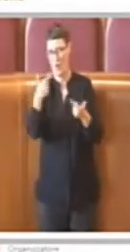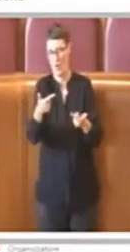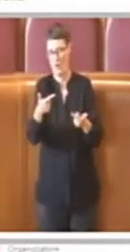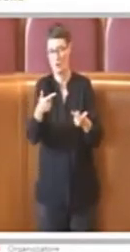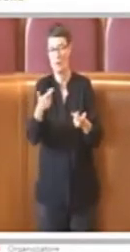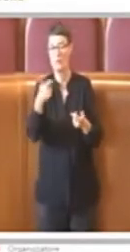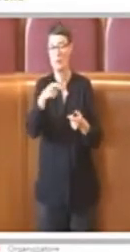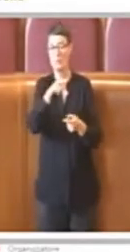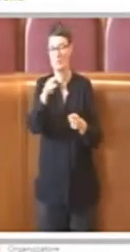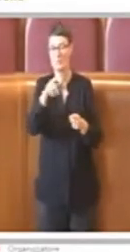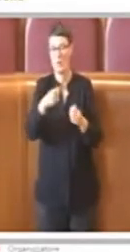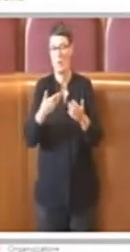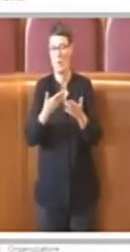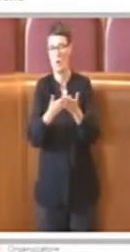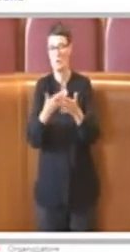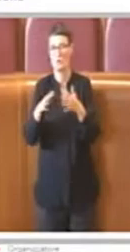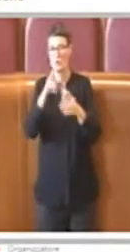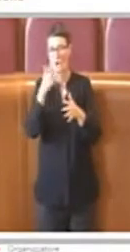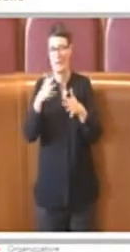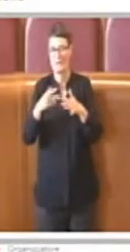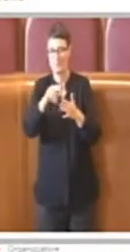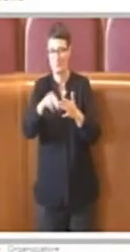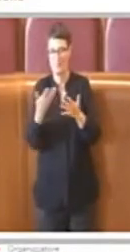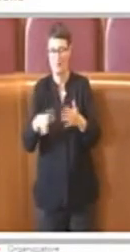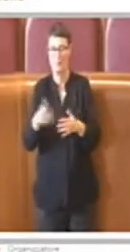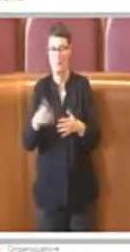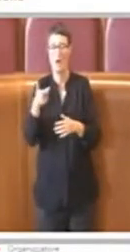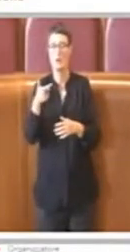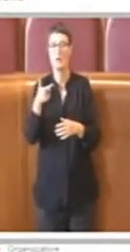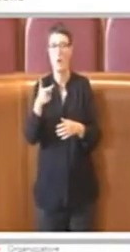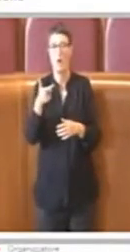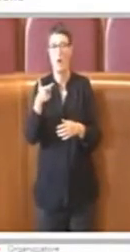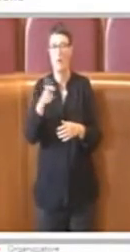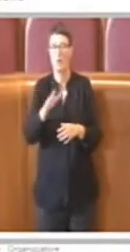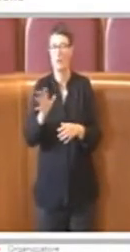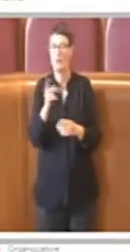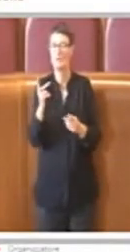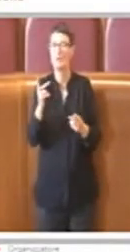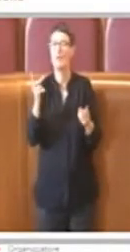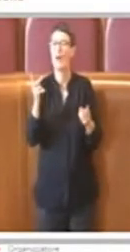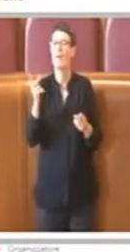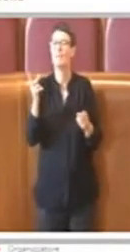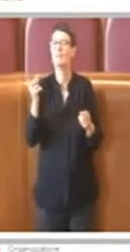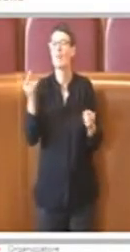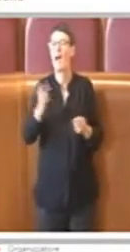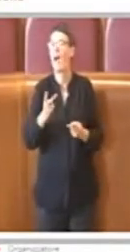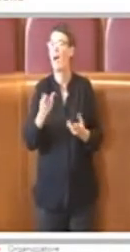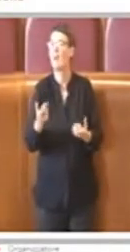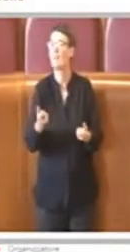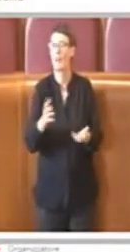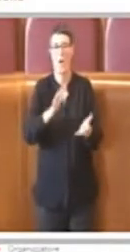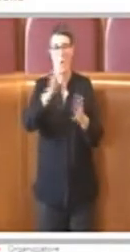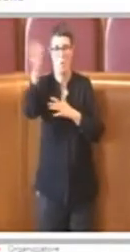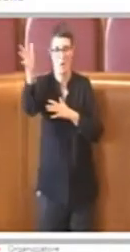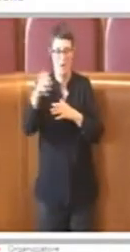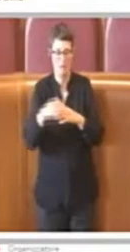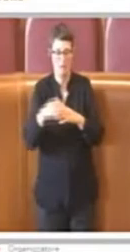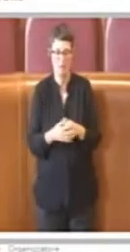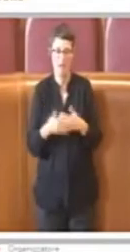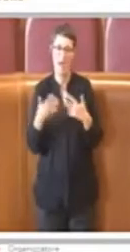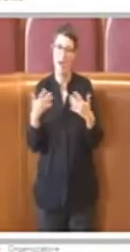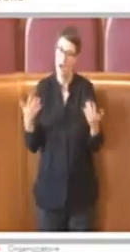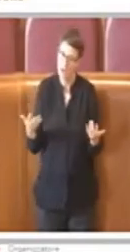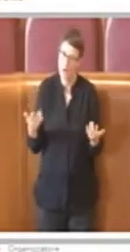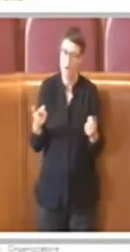qui si sta un pochino stravolgendo la realtà. Cari colleghi firmatari di questi atti, la ferrovia